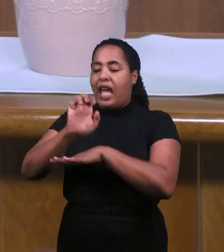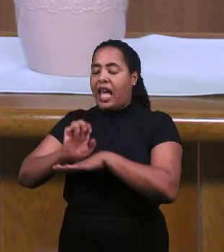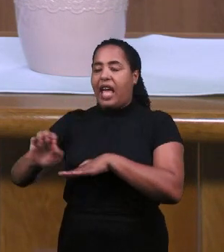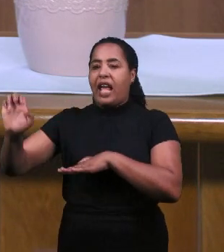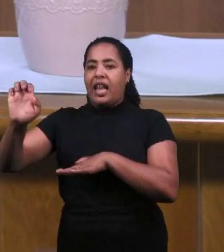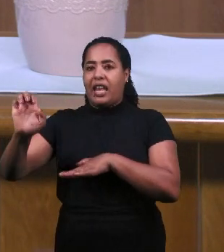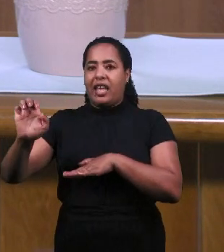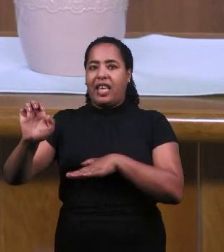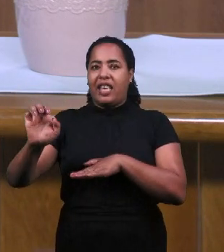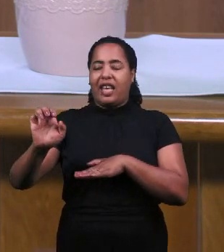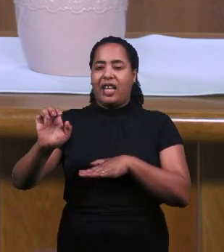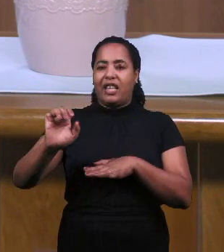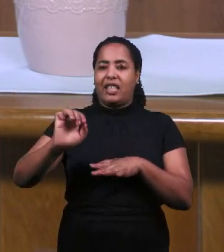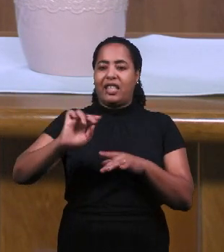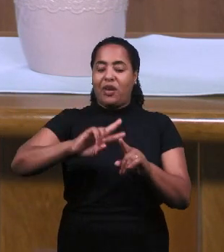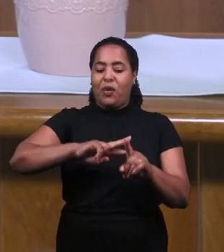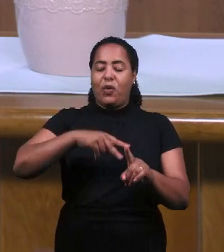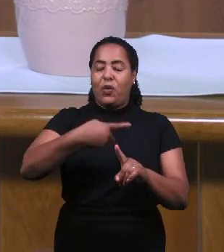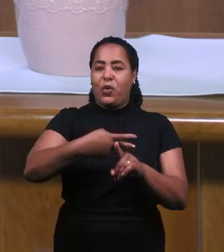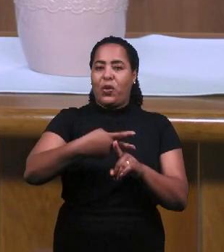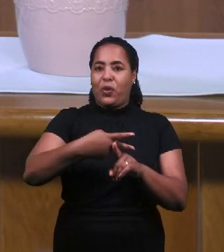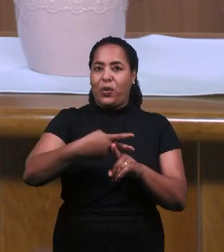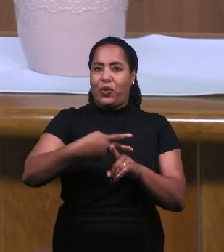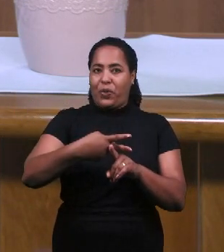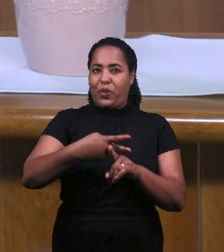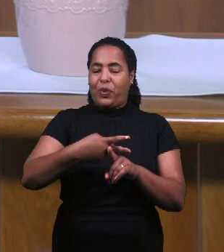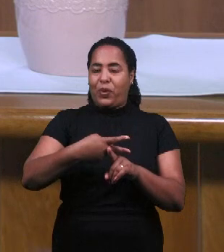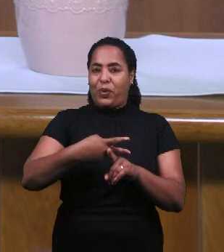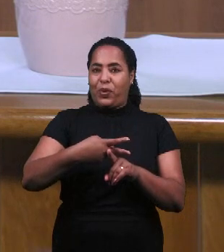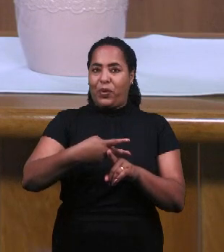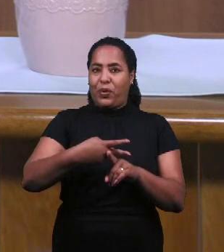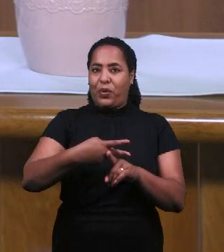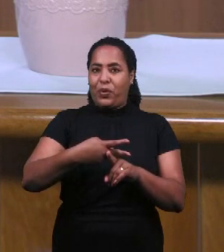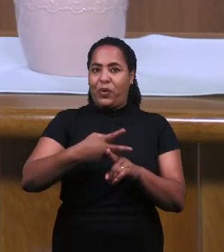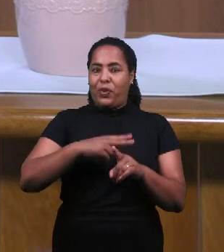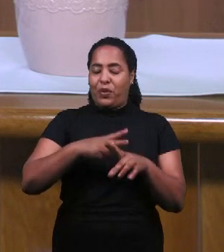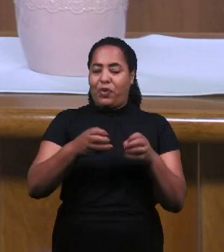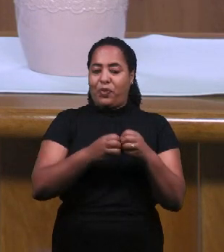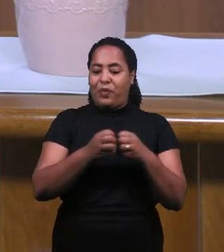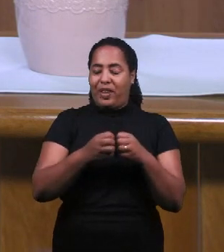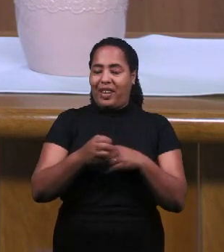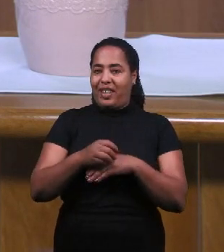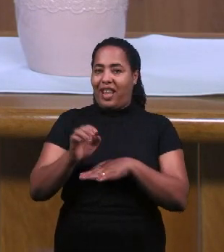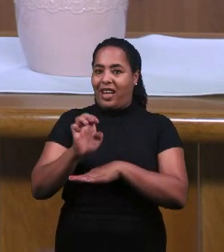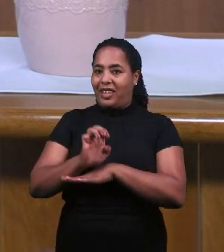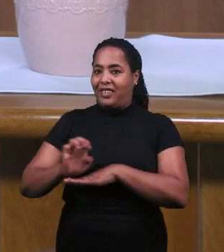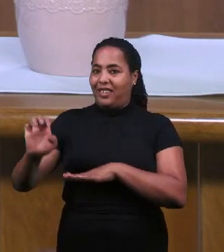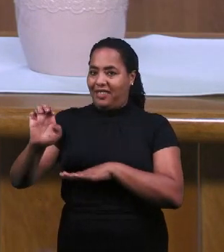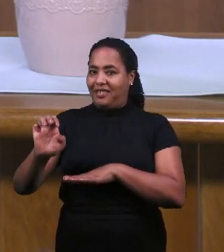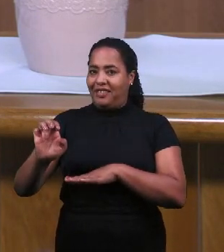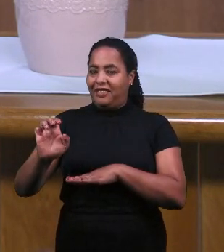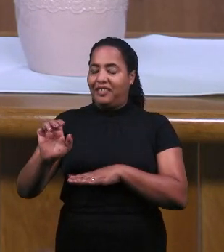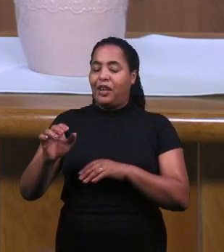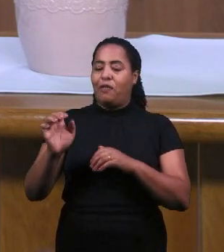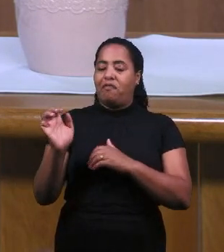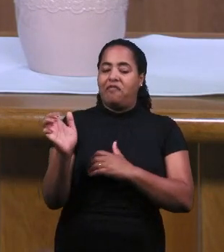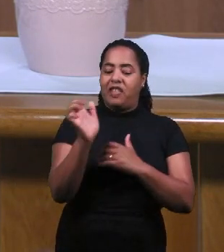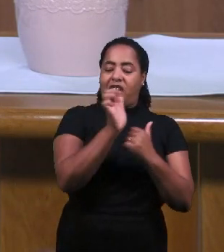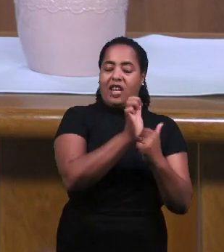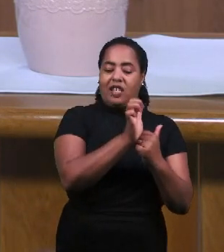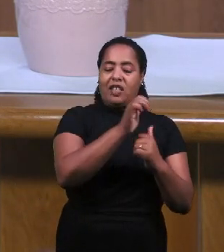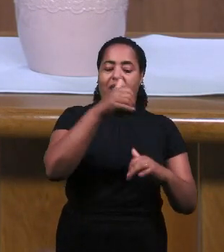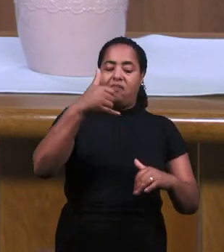Елисей Получил Двойное Помазание Потом Совершил Дважды Больше Чудес Чем Илия